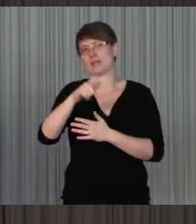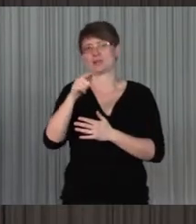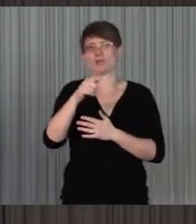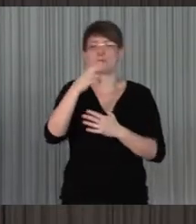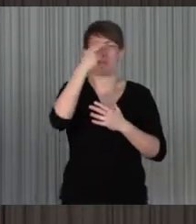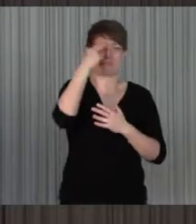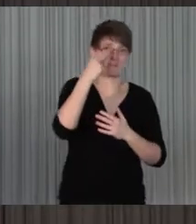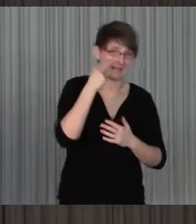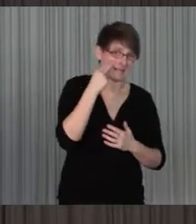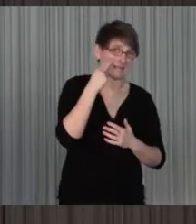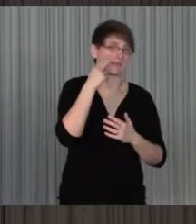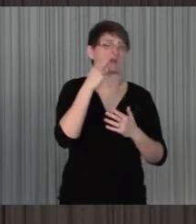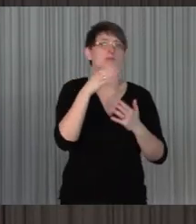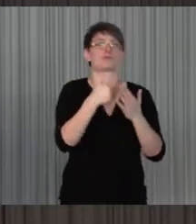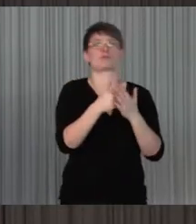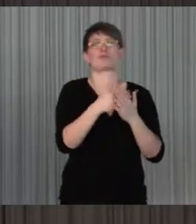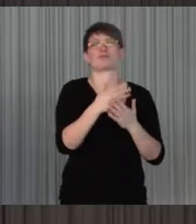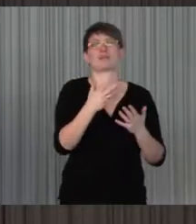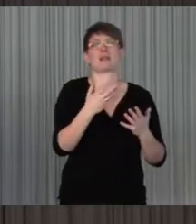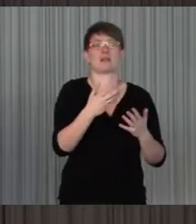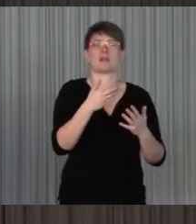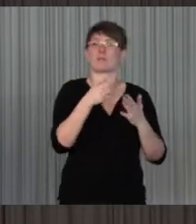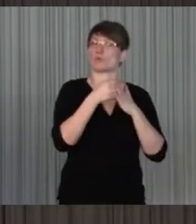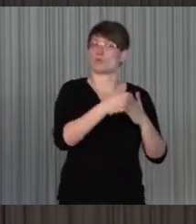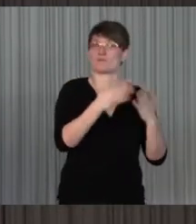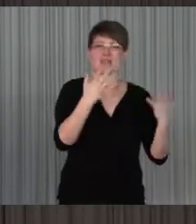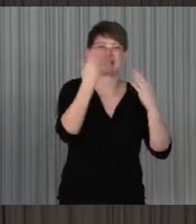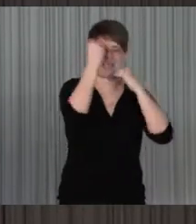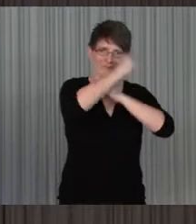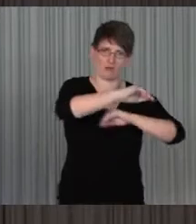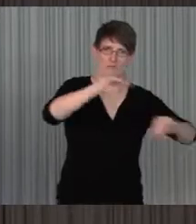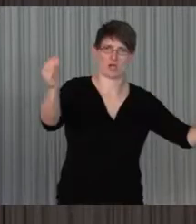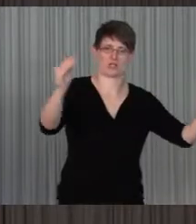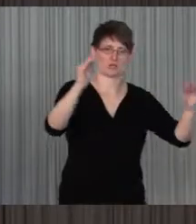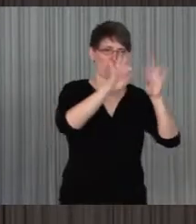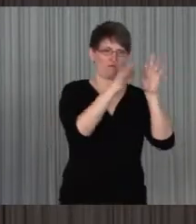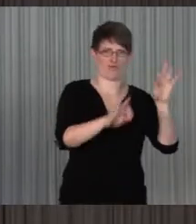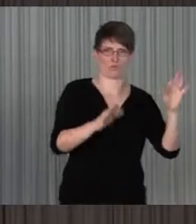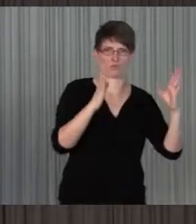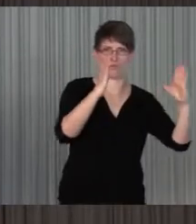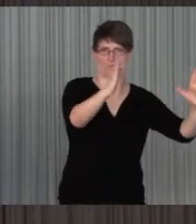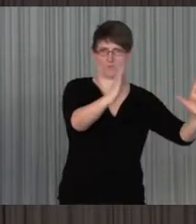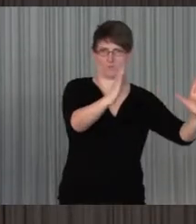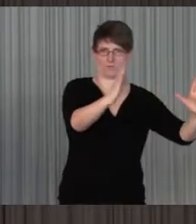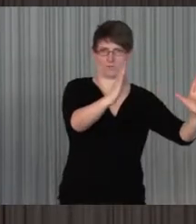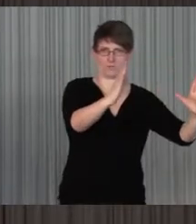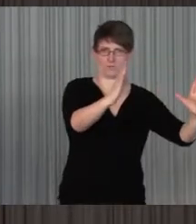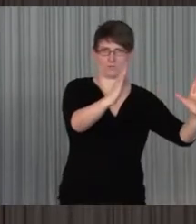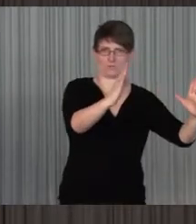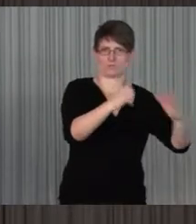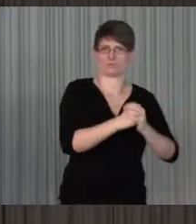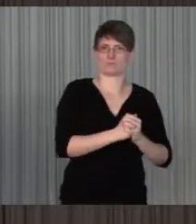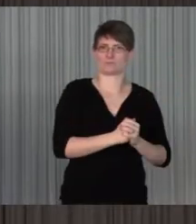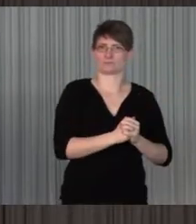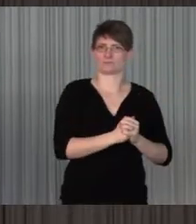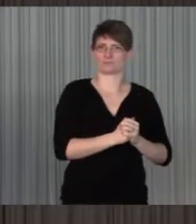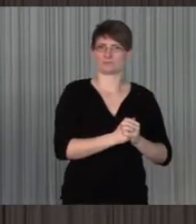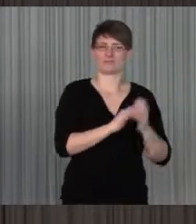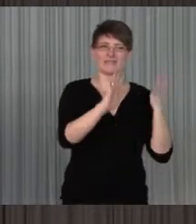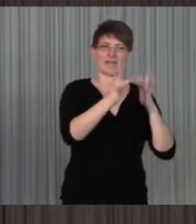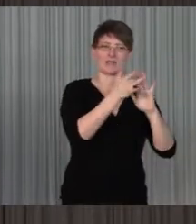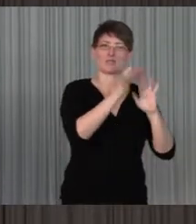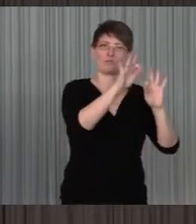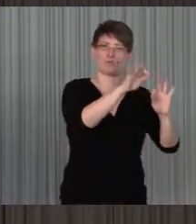blinde Menschen betonen zum Beispiel die sehr starke Informationsfunktion, die das Internet